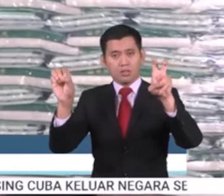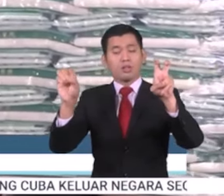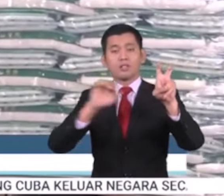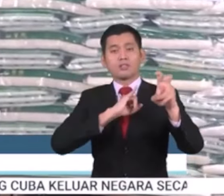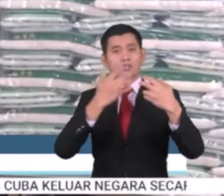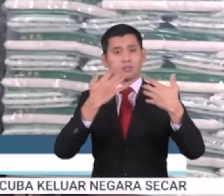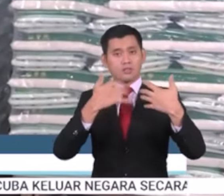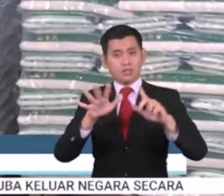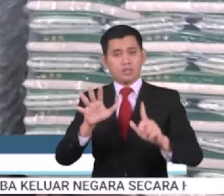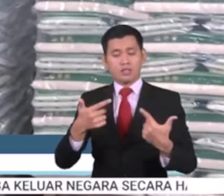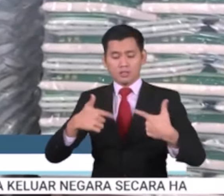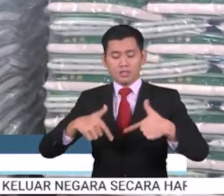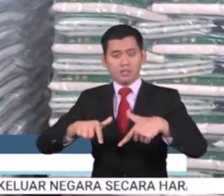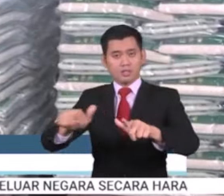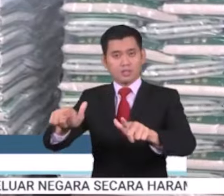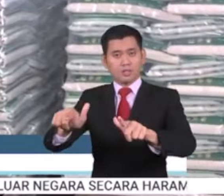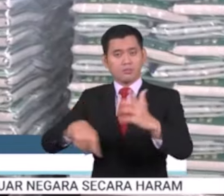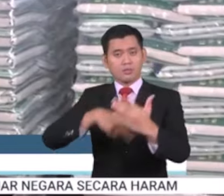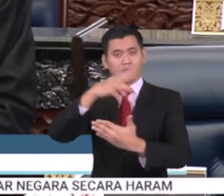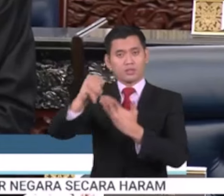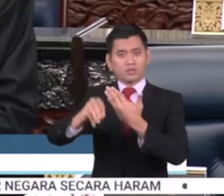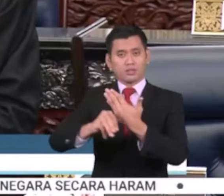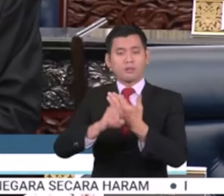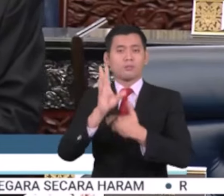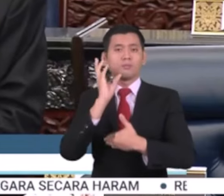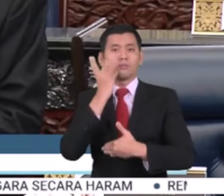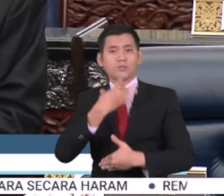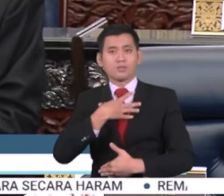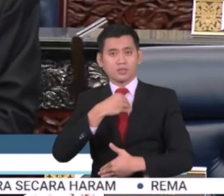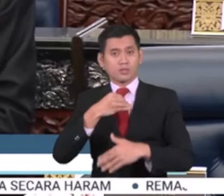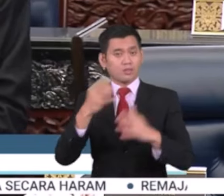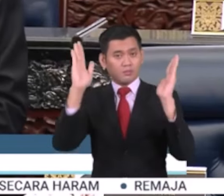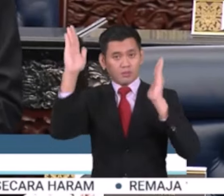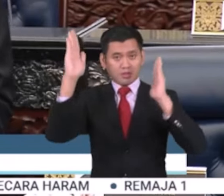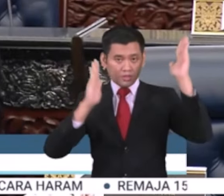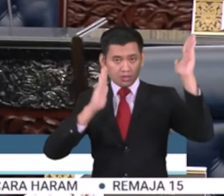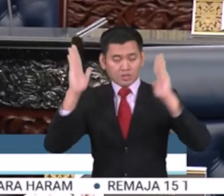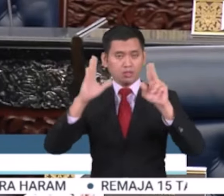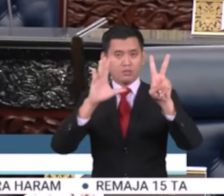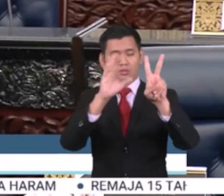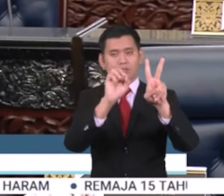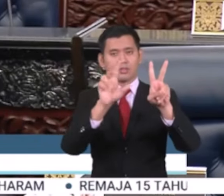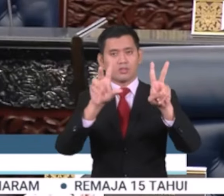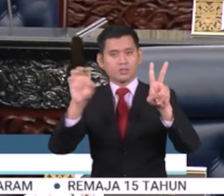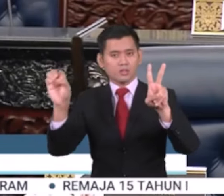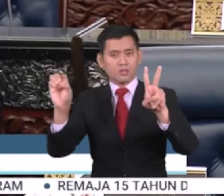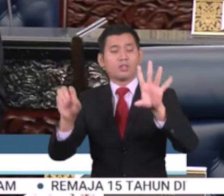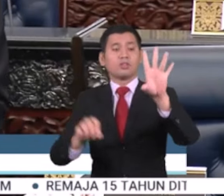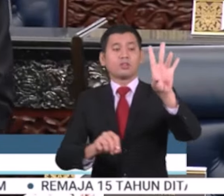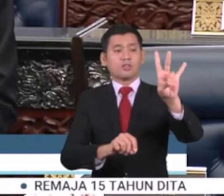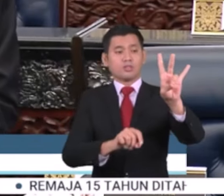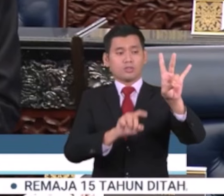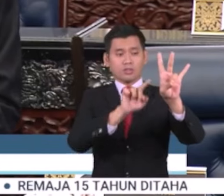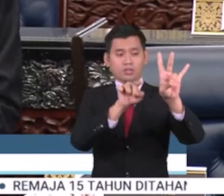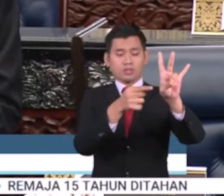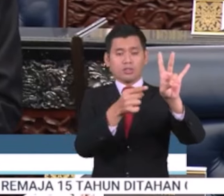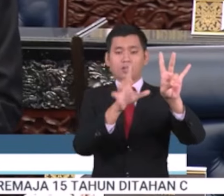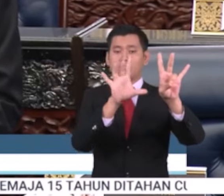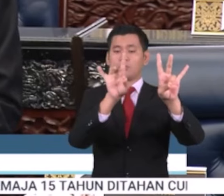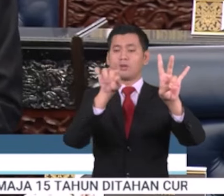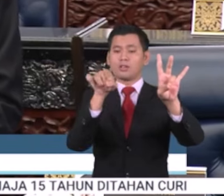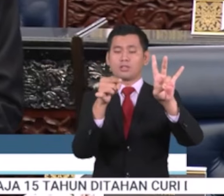khas beras putih tempatan. Sehingga 7 Oktober 2023, sebanyak 708